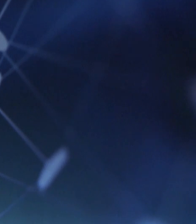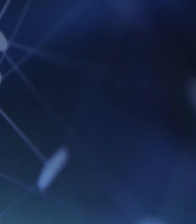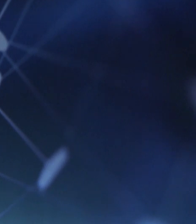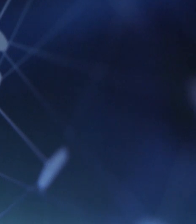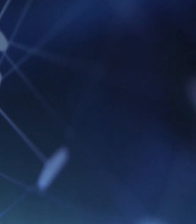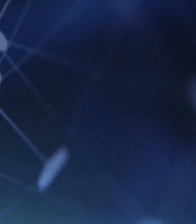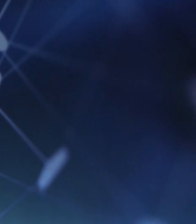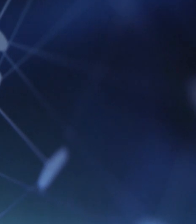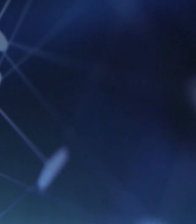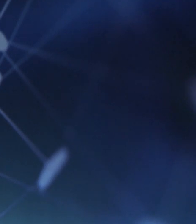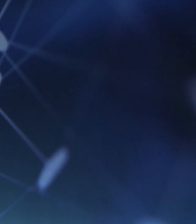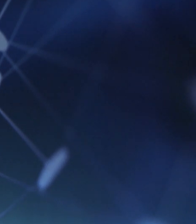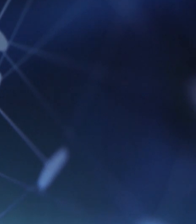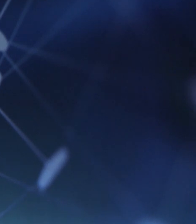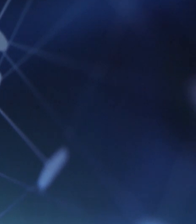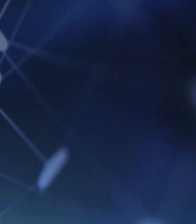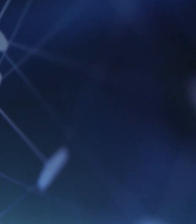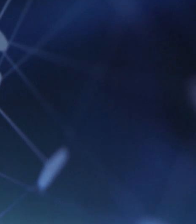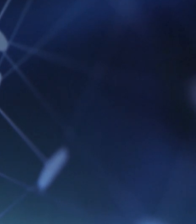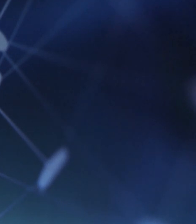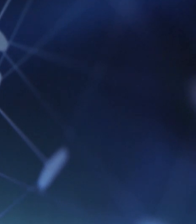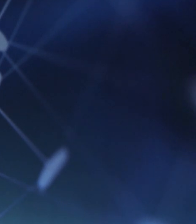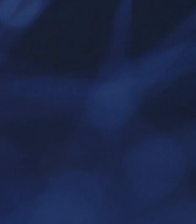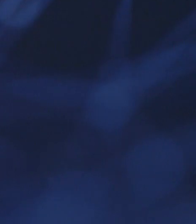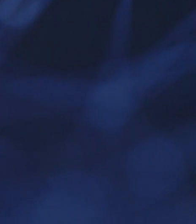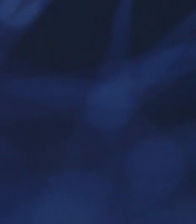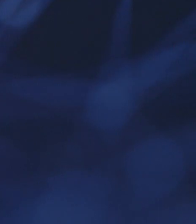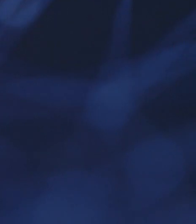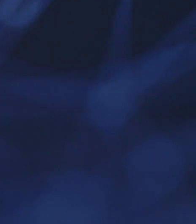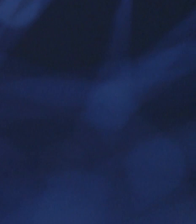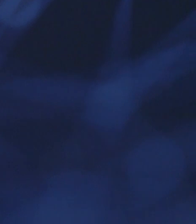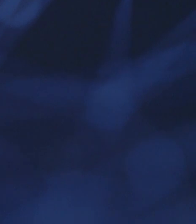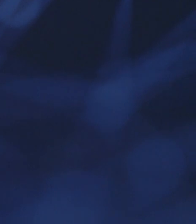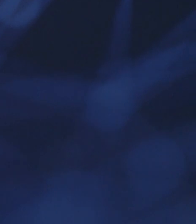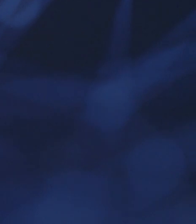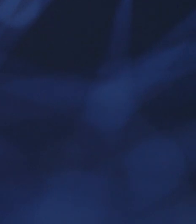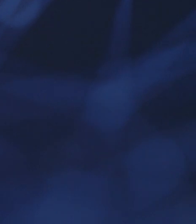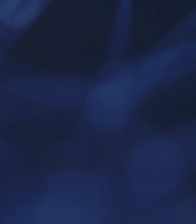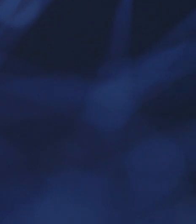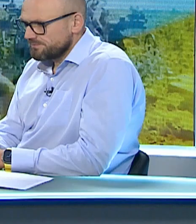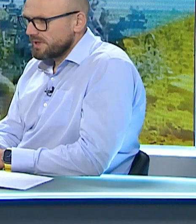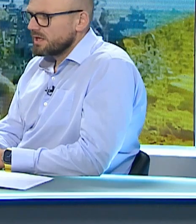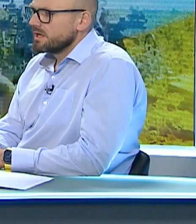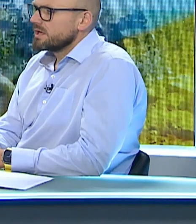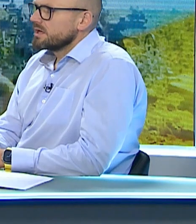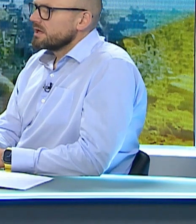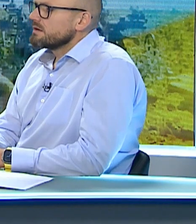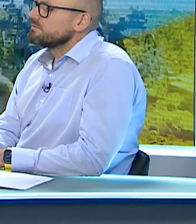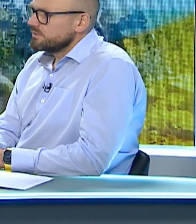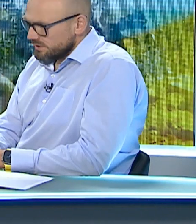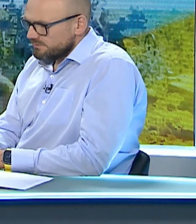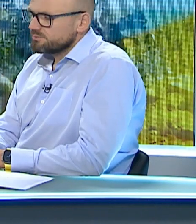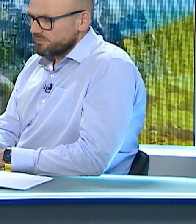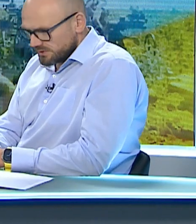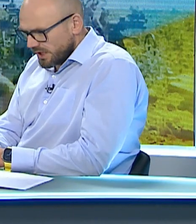вони є на сайті. На офіційному сайті ДТЕК? На офіційному сайті ДТЕК Дніпровській електромережі. Вони відповідають?